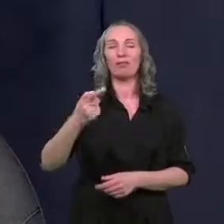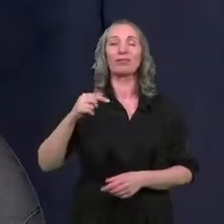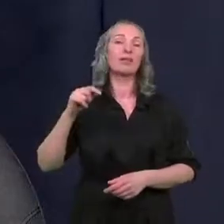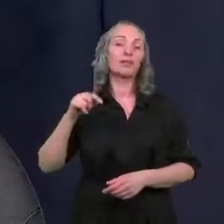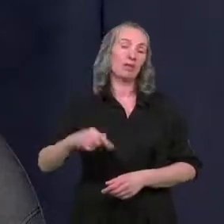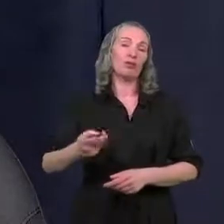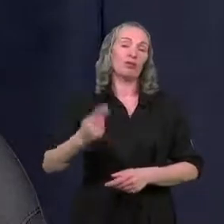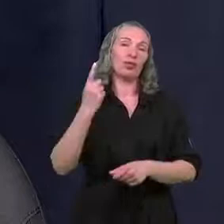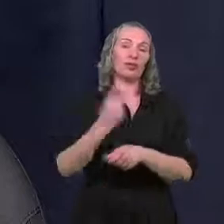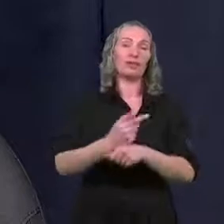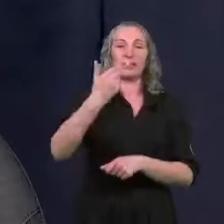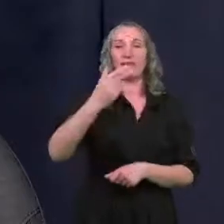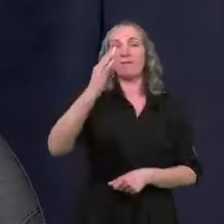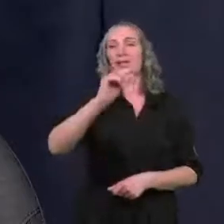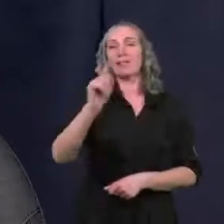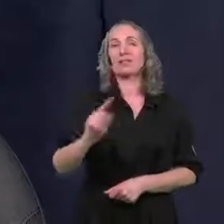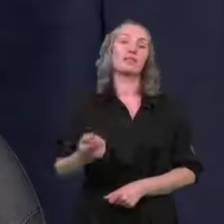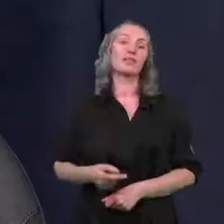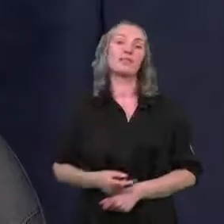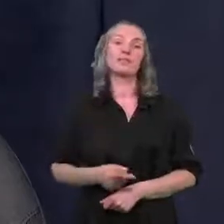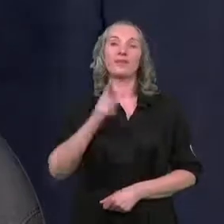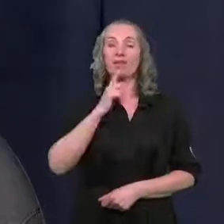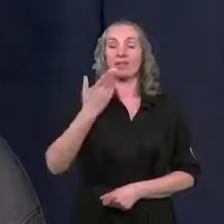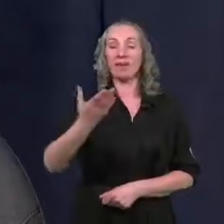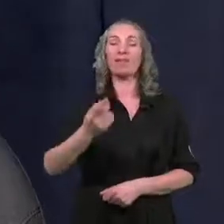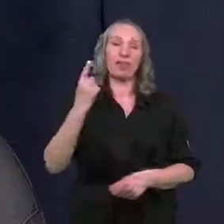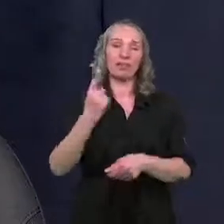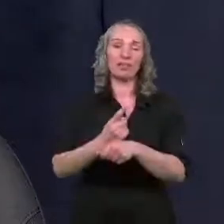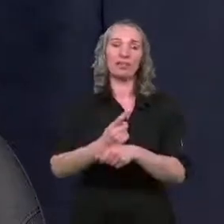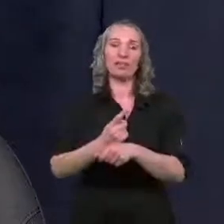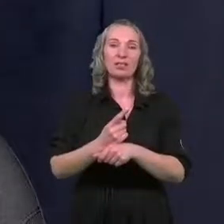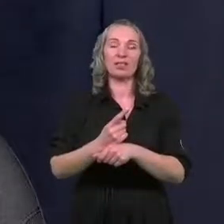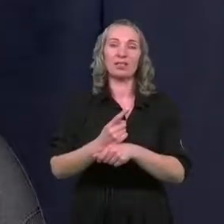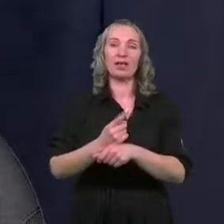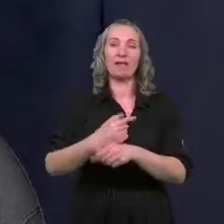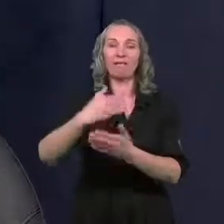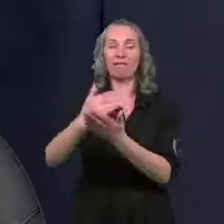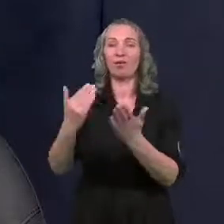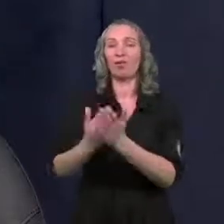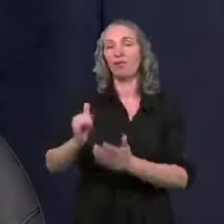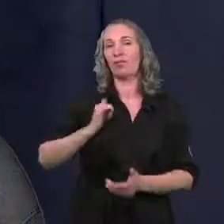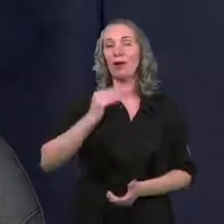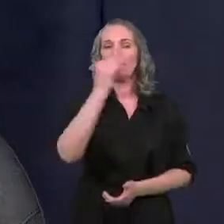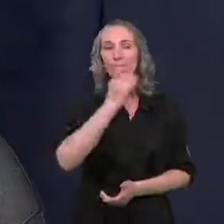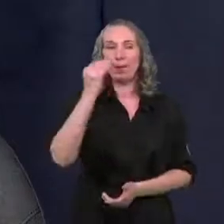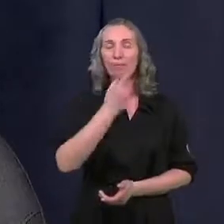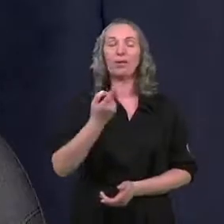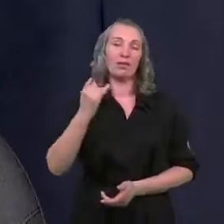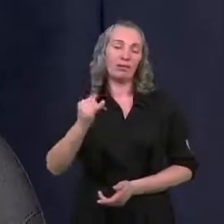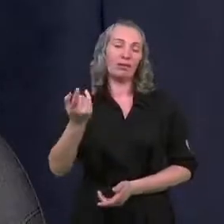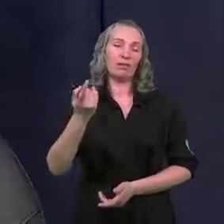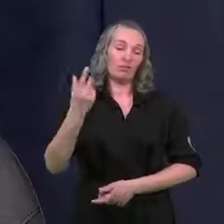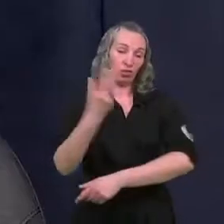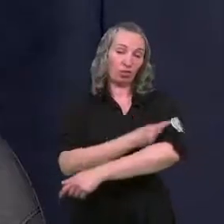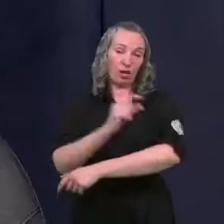decyzji Narodowego Funduszu Zdrowia. Za chwilę decyzję podejmie wojewoda kujawsko-pomorski i właściwie jak